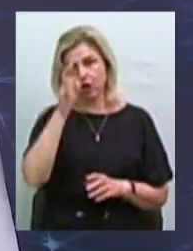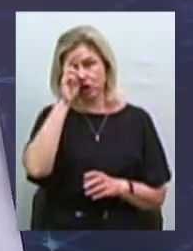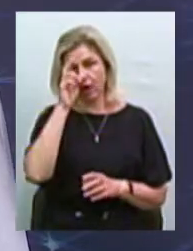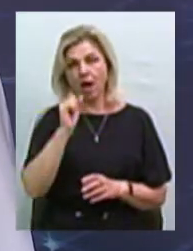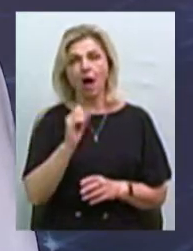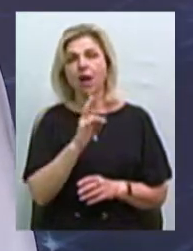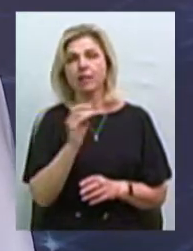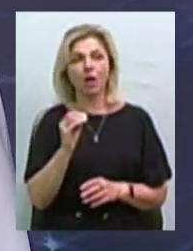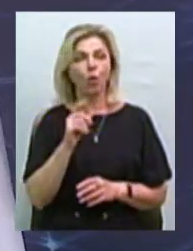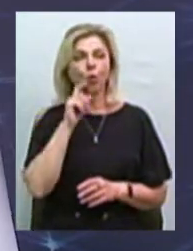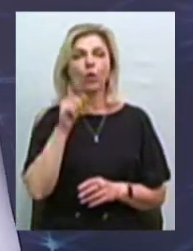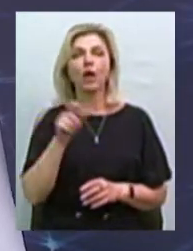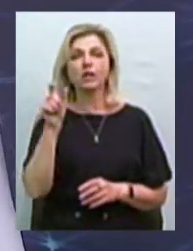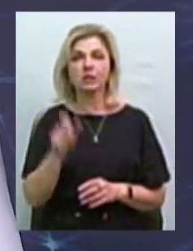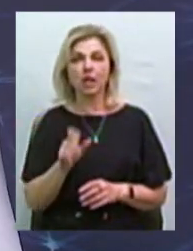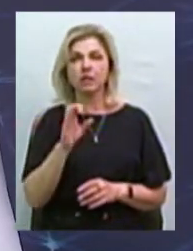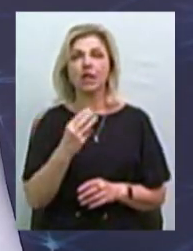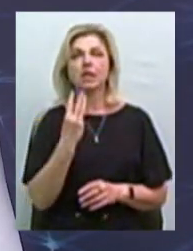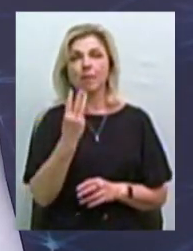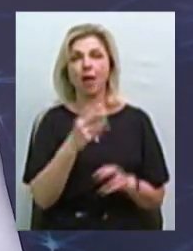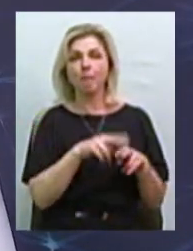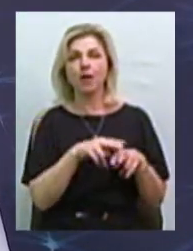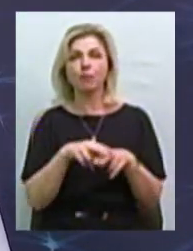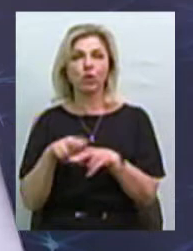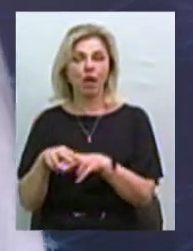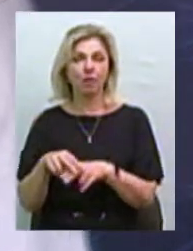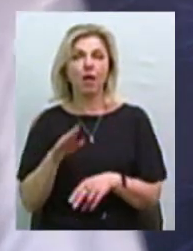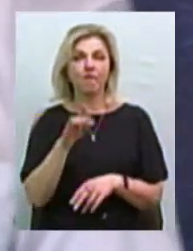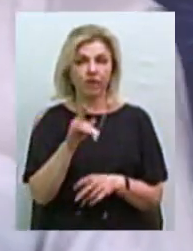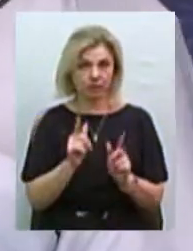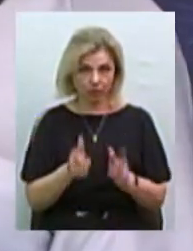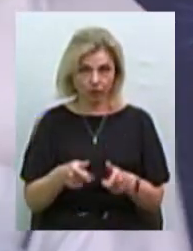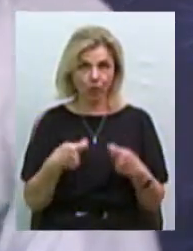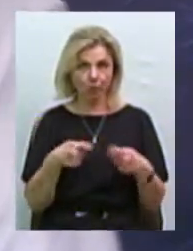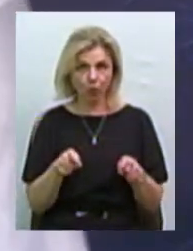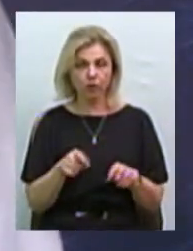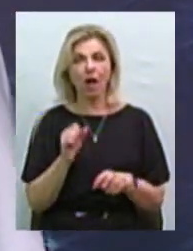українцю з трьома паспортами. Тобто, все ж таки, ви за продаж, але державі?